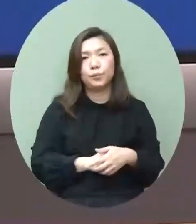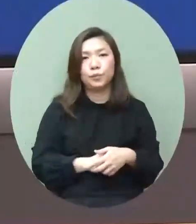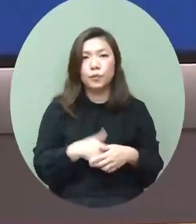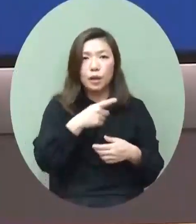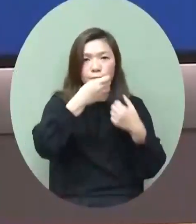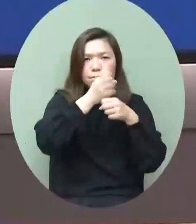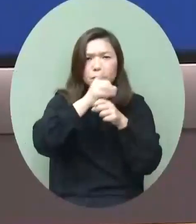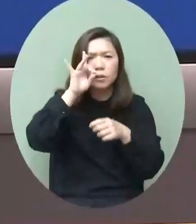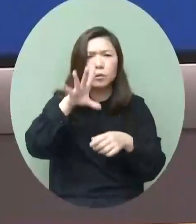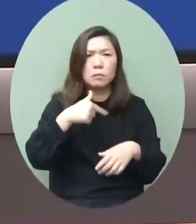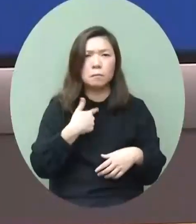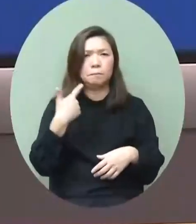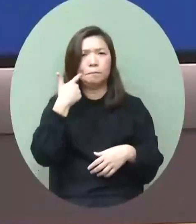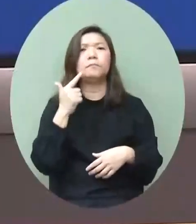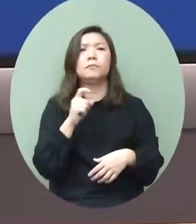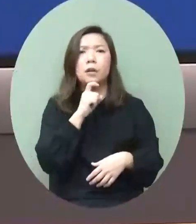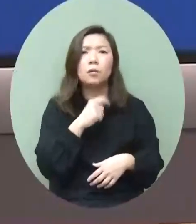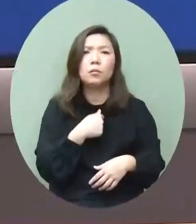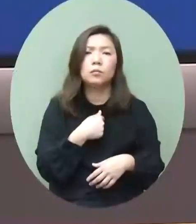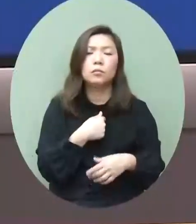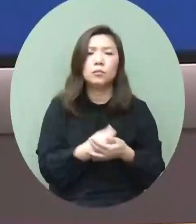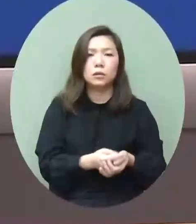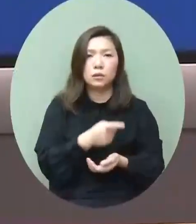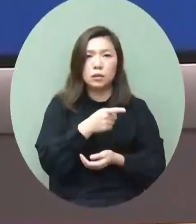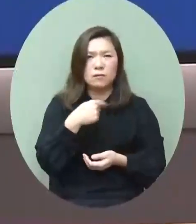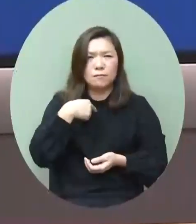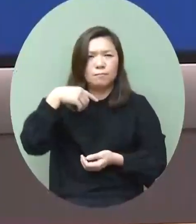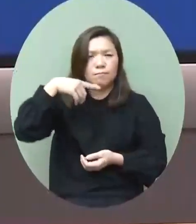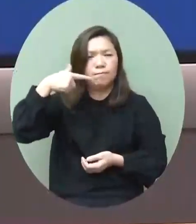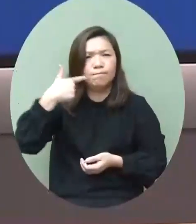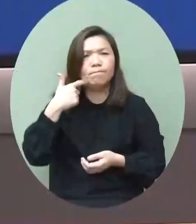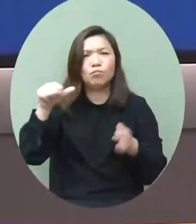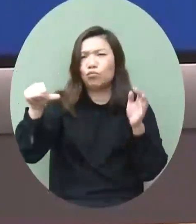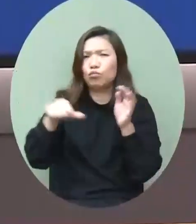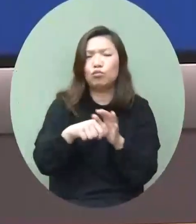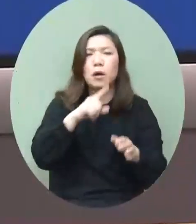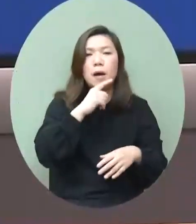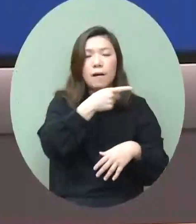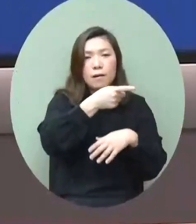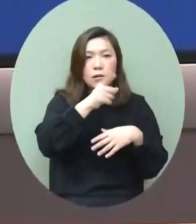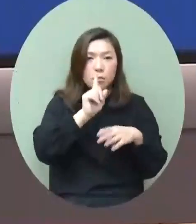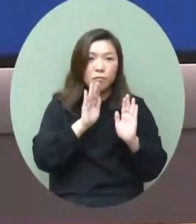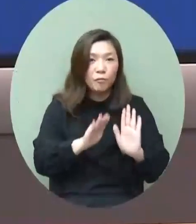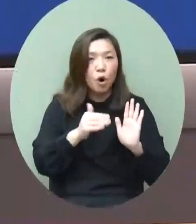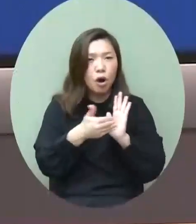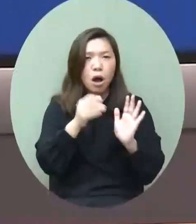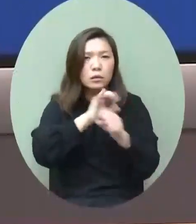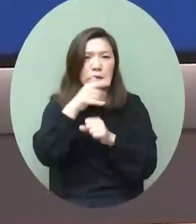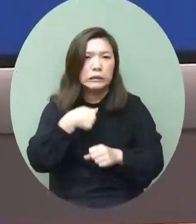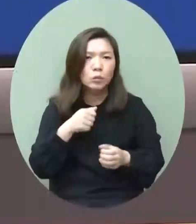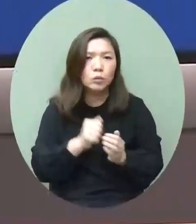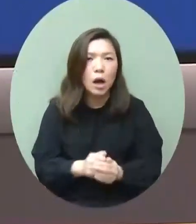店其實我們是非常嚴格是非常嚴格去做好那些防疫的要求